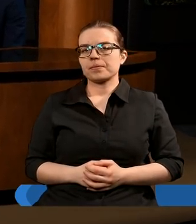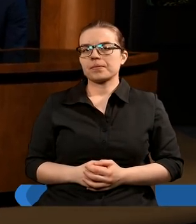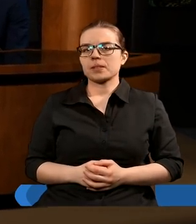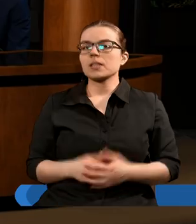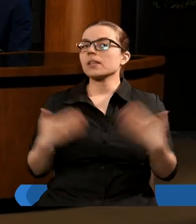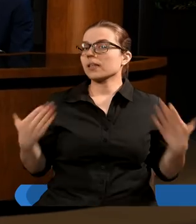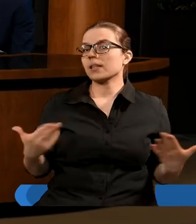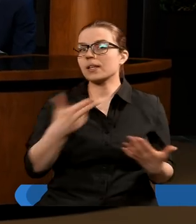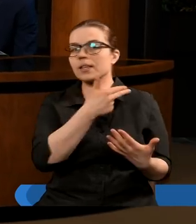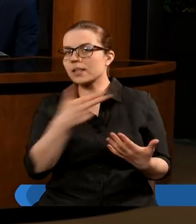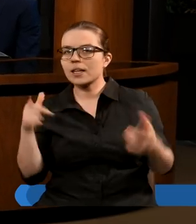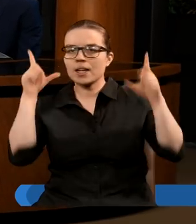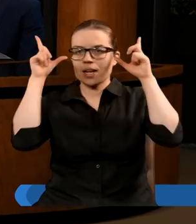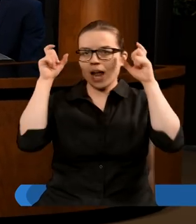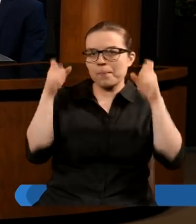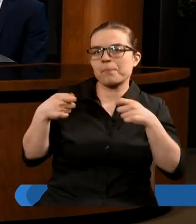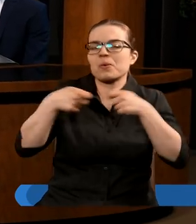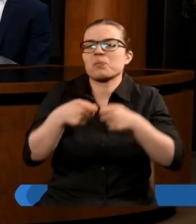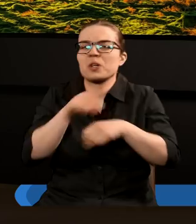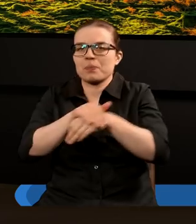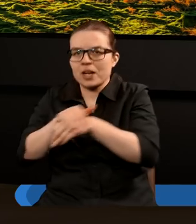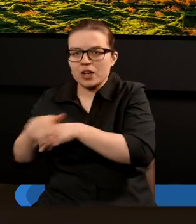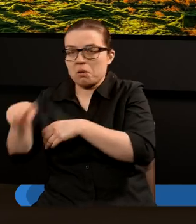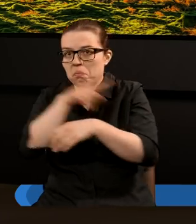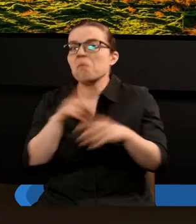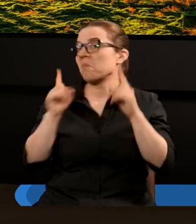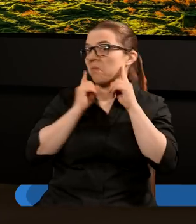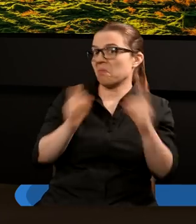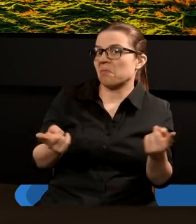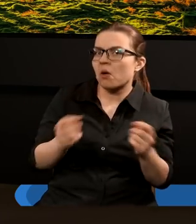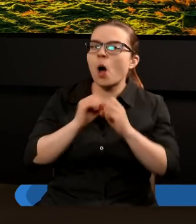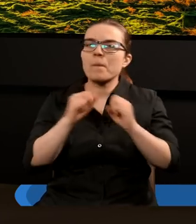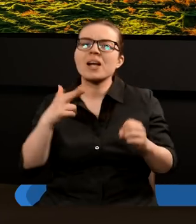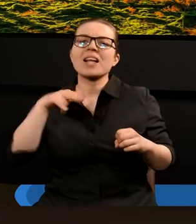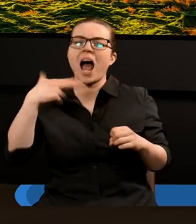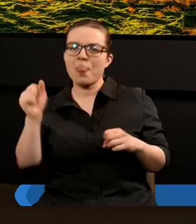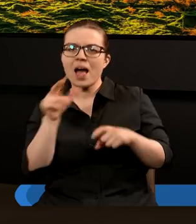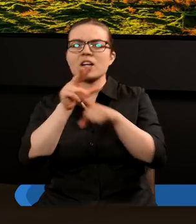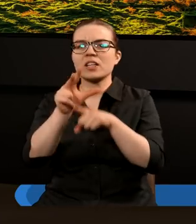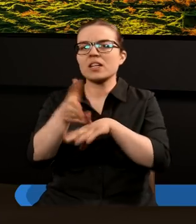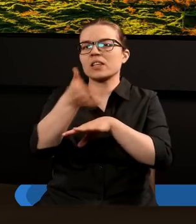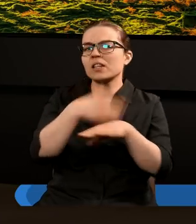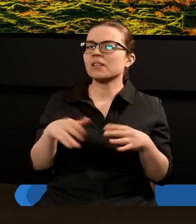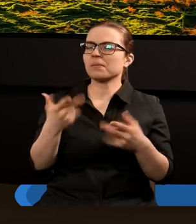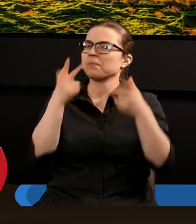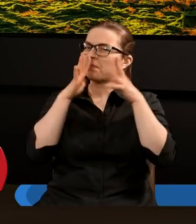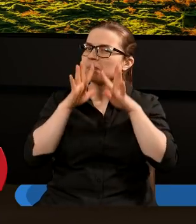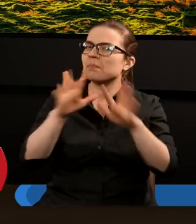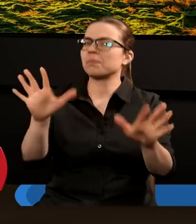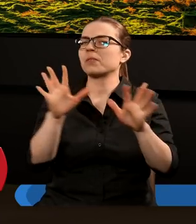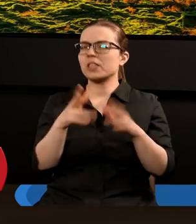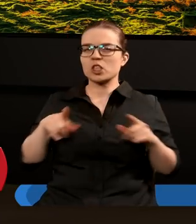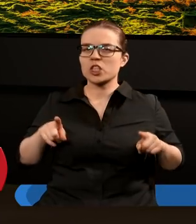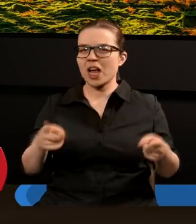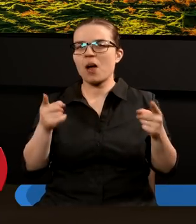Dzisiejszy temat, szatan i jego sprzymierzeńcy. I faktycznie, Apokalipsa, rozdział 13, pokazuje pewne działania